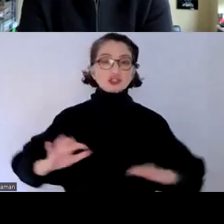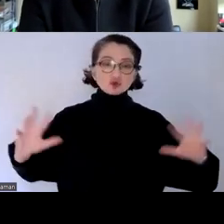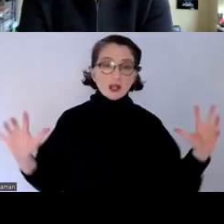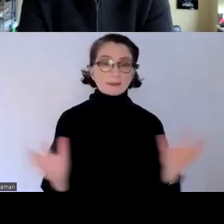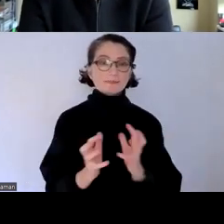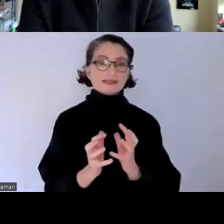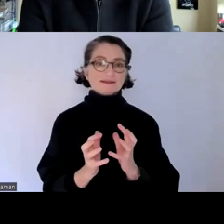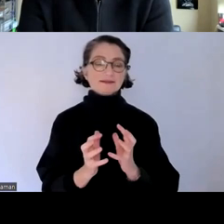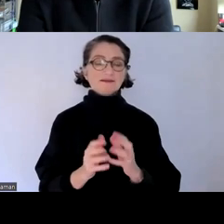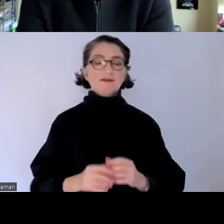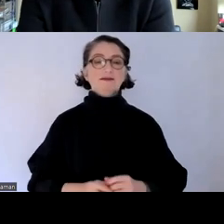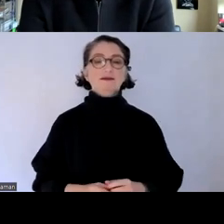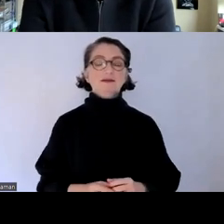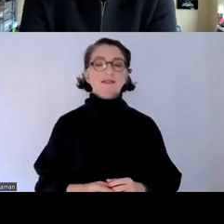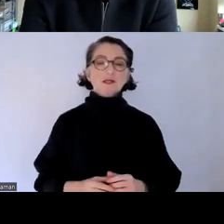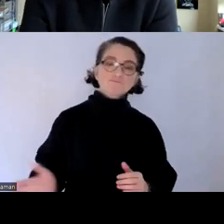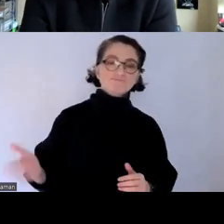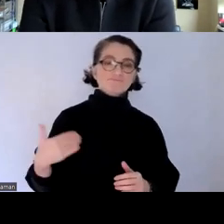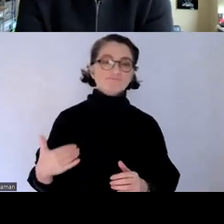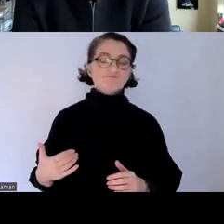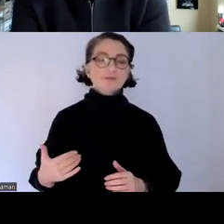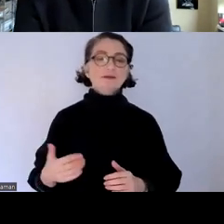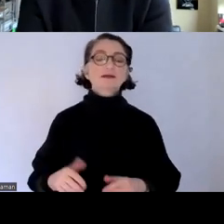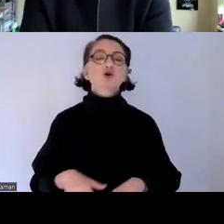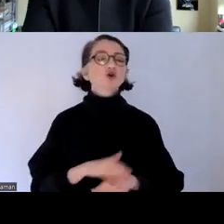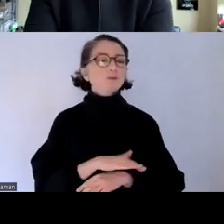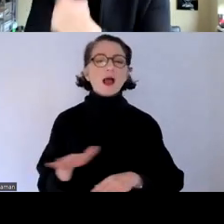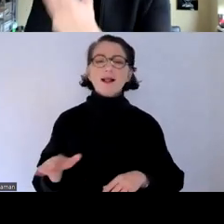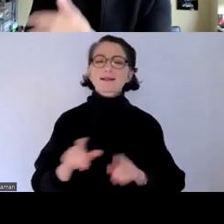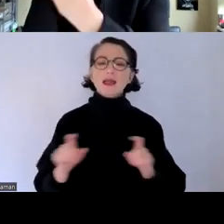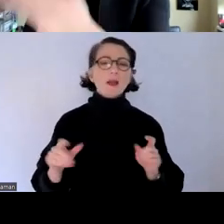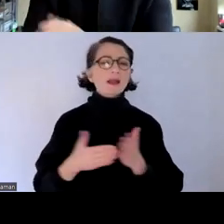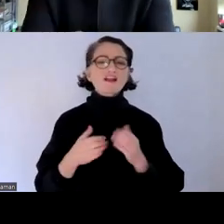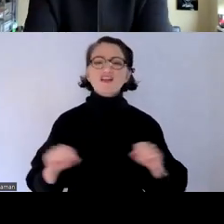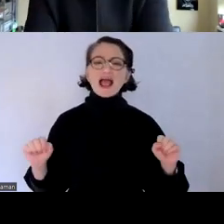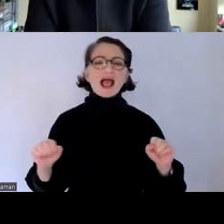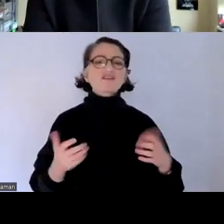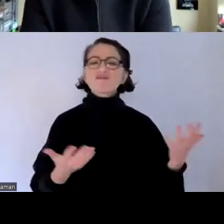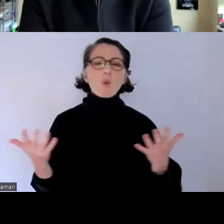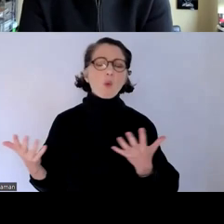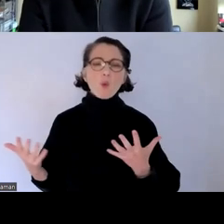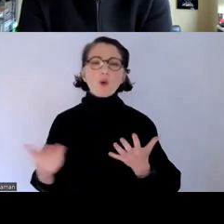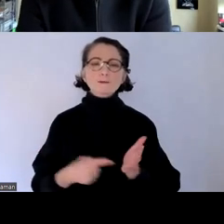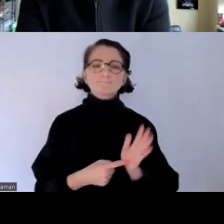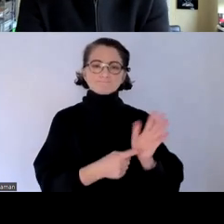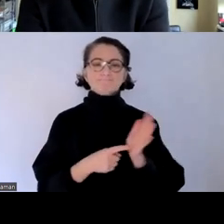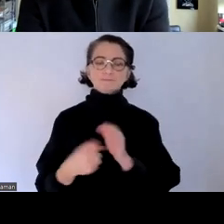und eben überall das thema der barrierefreiheit eben zu stärken und herauszustellen